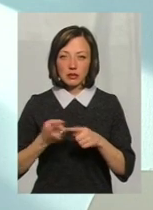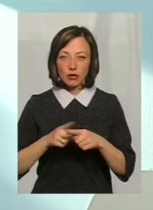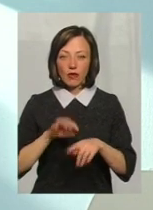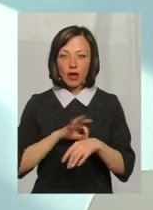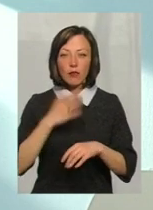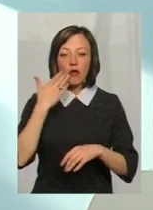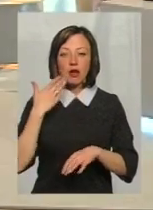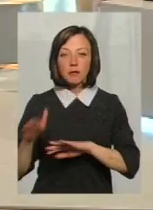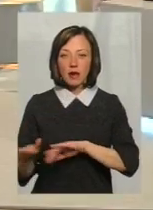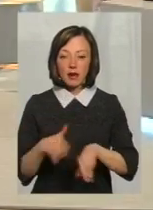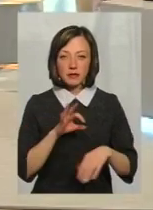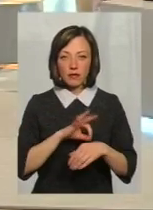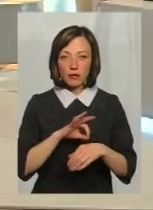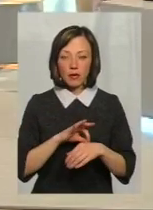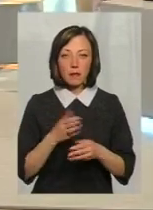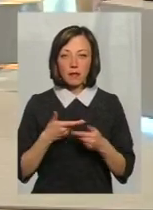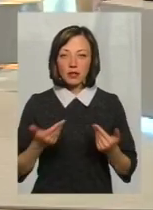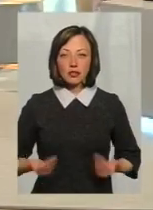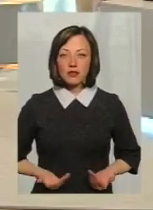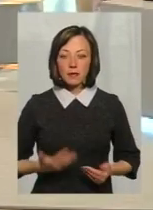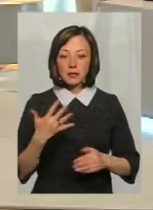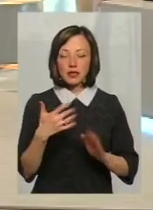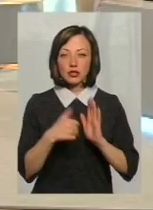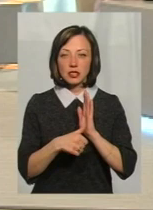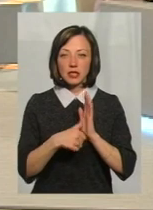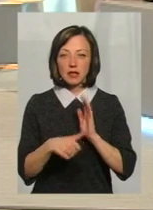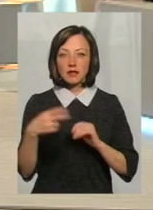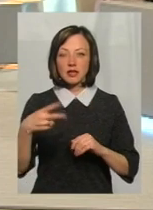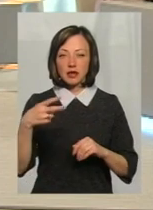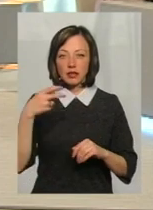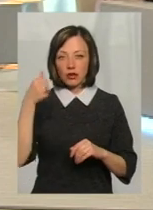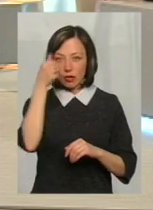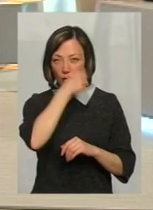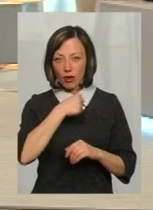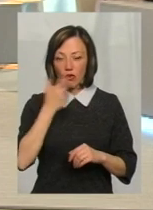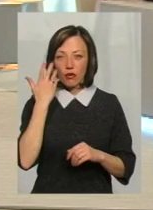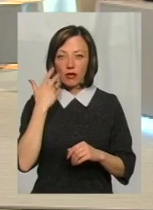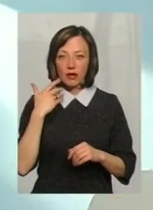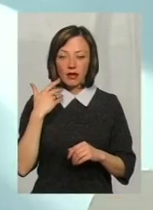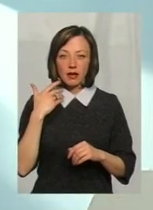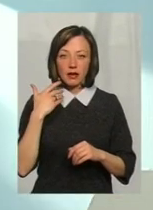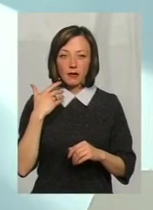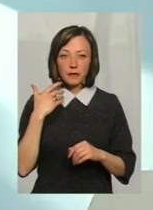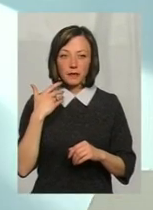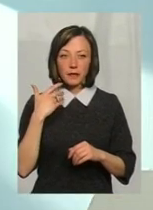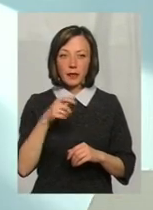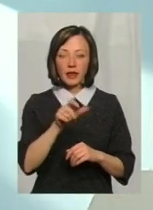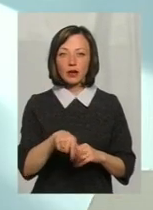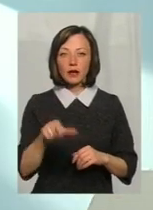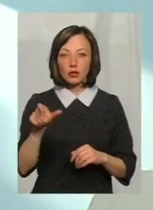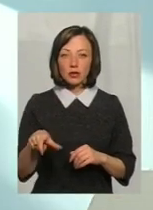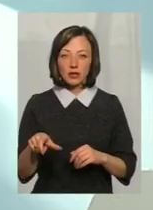перебіг захворювання. Ми ж не живемо в 50-х, 60-х, 20-х роках, коли люди,